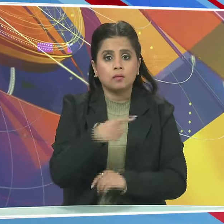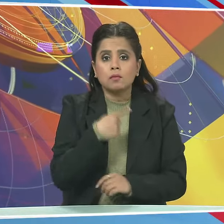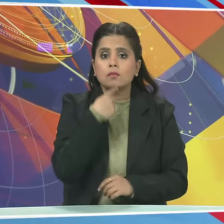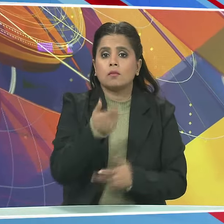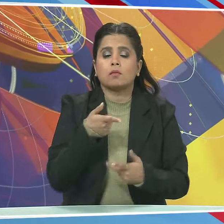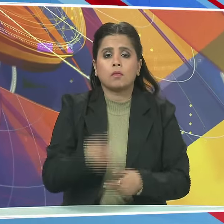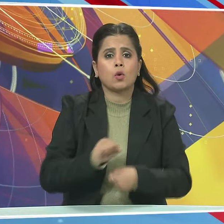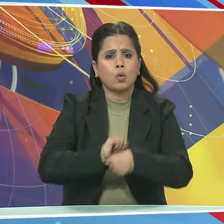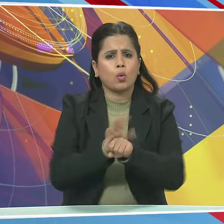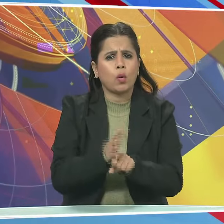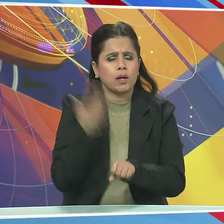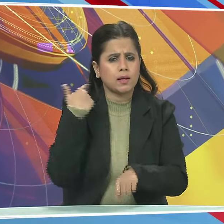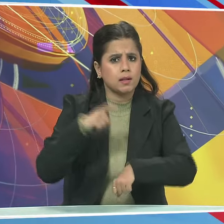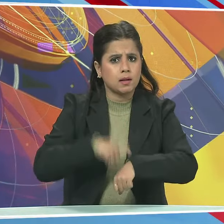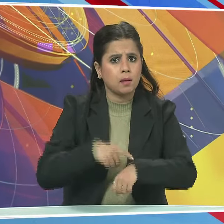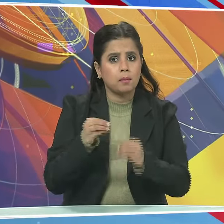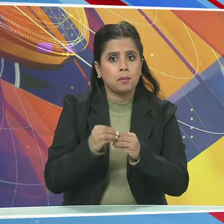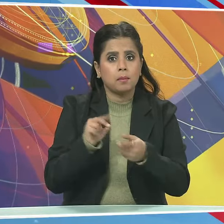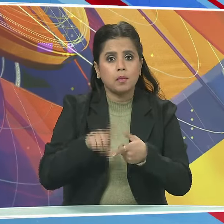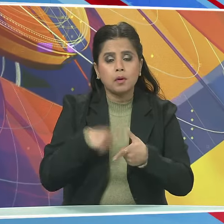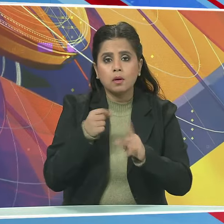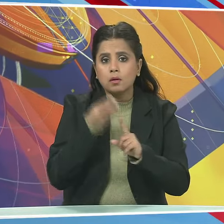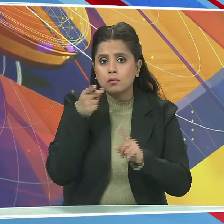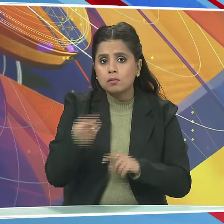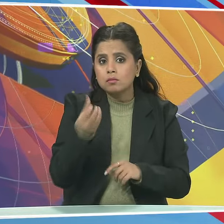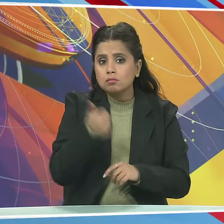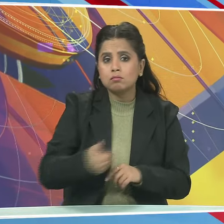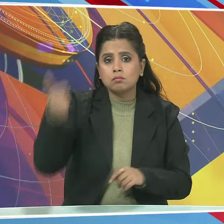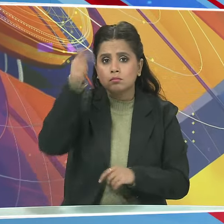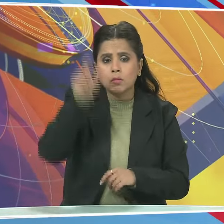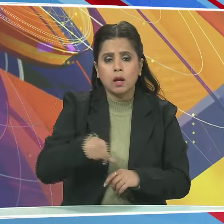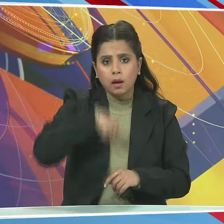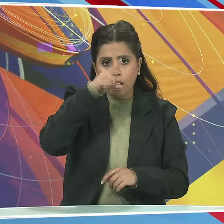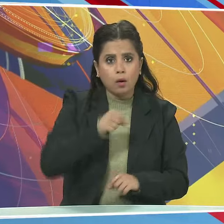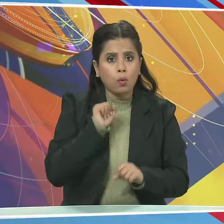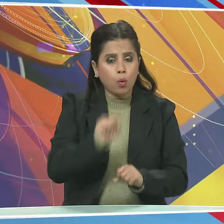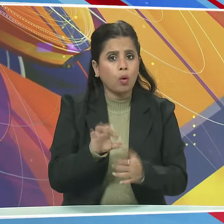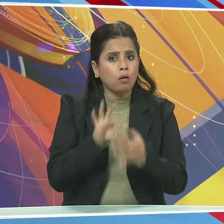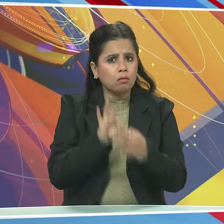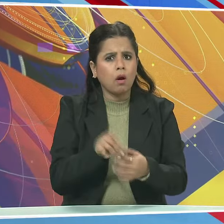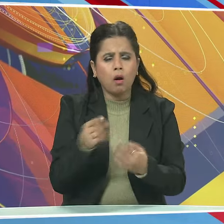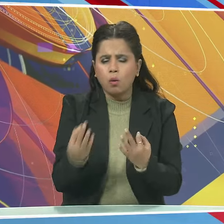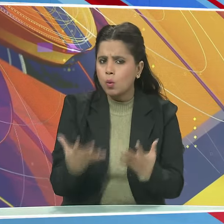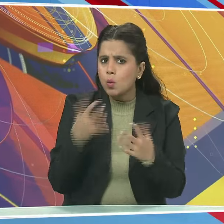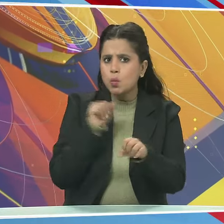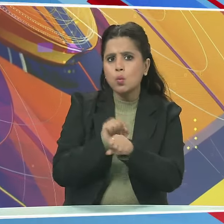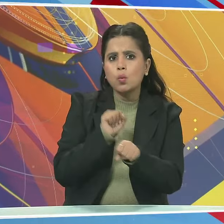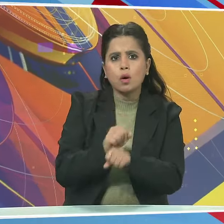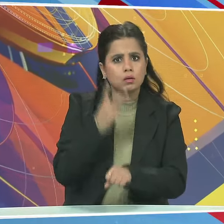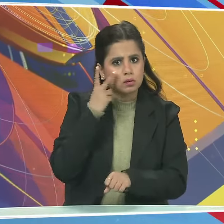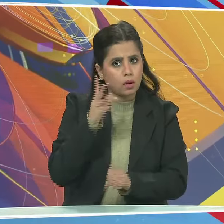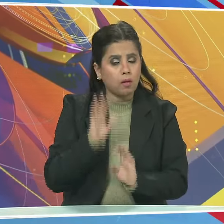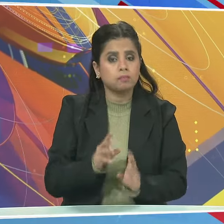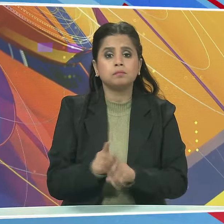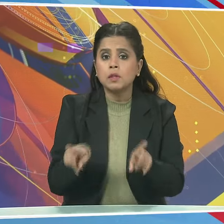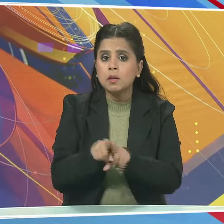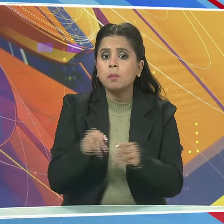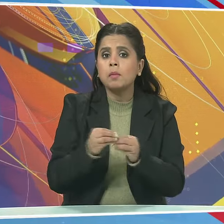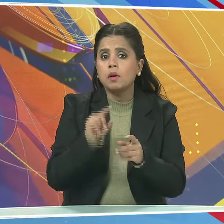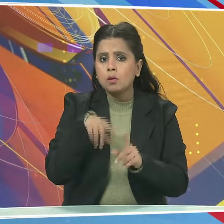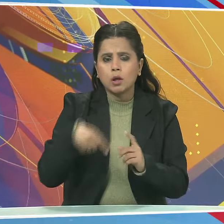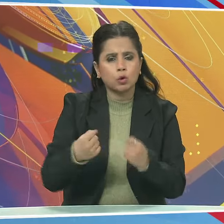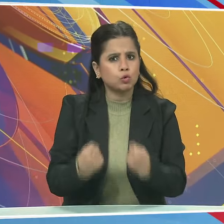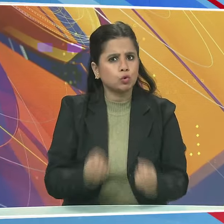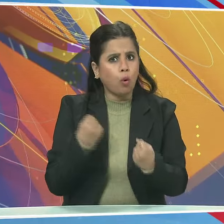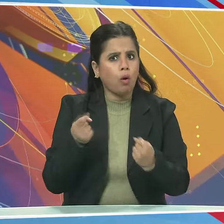कहा कि कोरुना काल में भाजपा अध्यक्ष ने देश हित में अतुल नियकार किया साथ ही पार्टी को भी